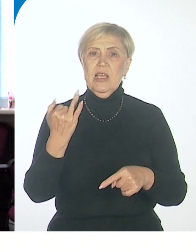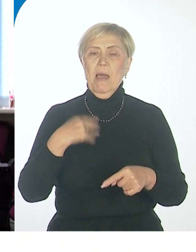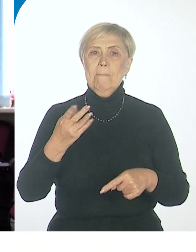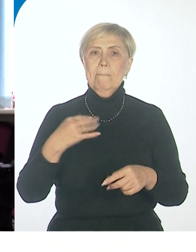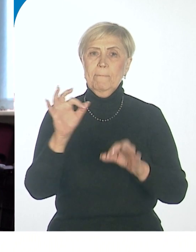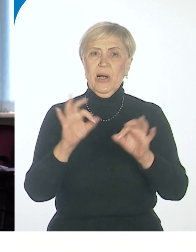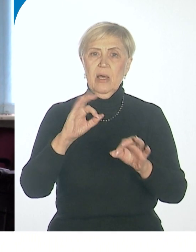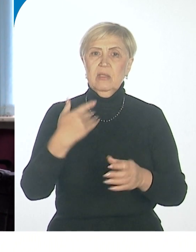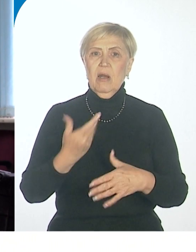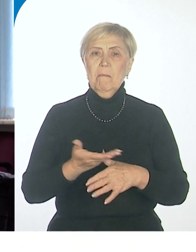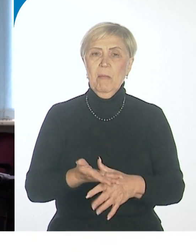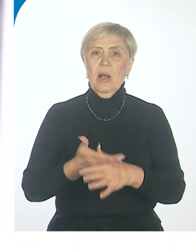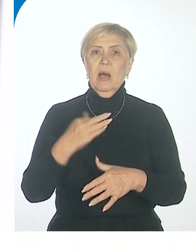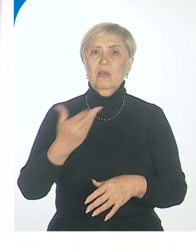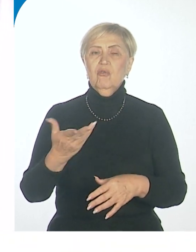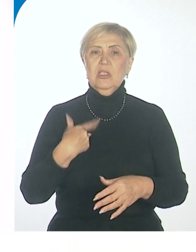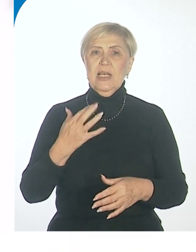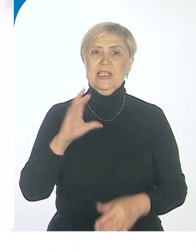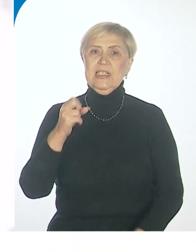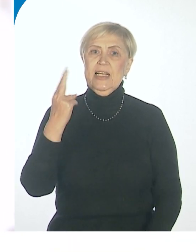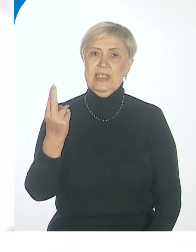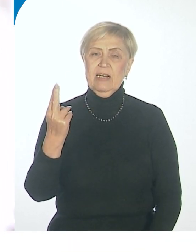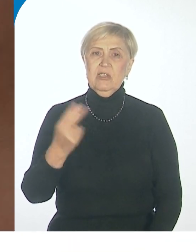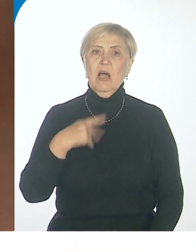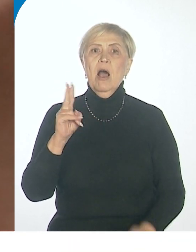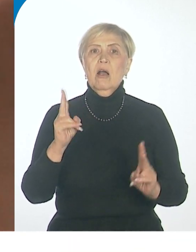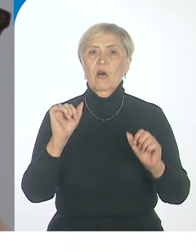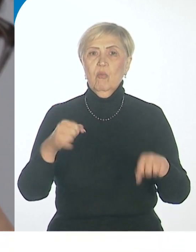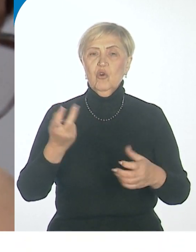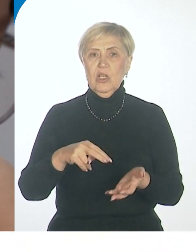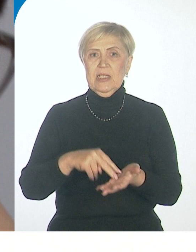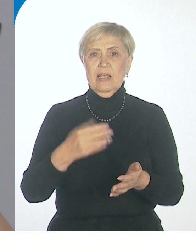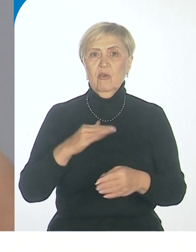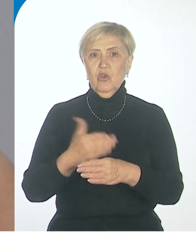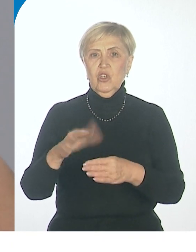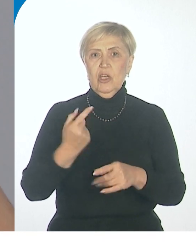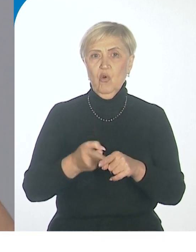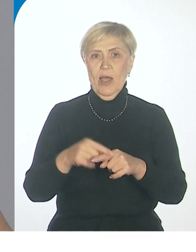социализироваться людям с инвалидностью и о том, как можно стать частью этих проектов.